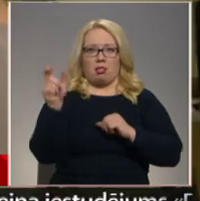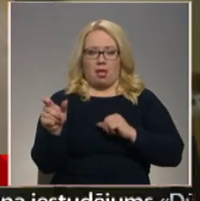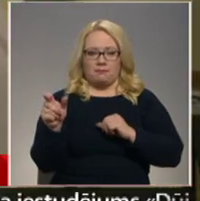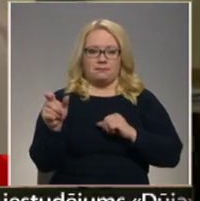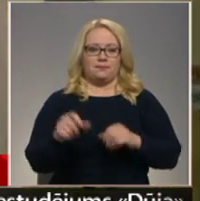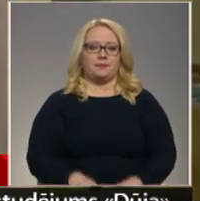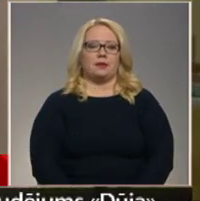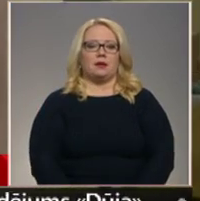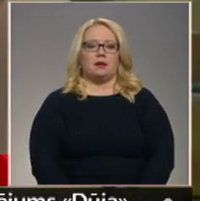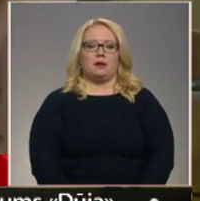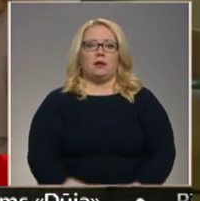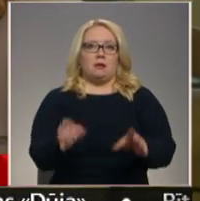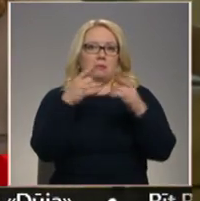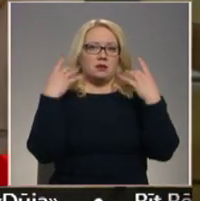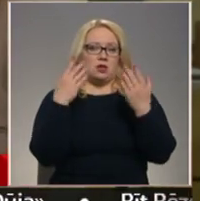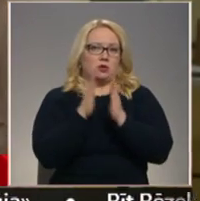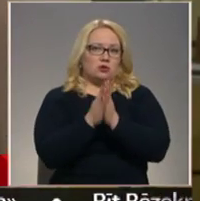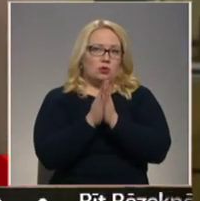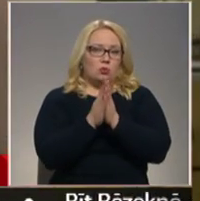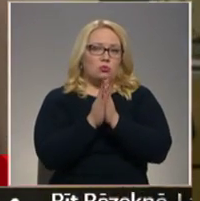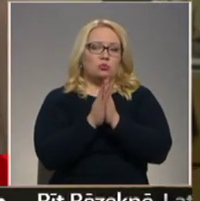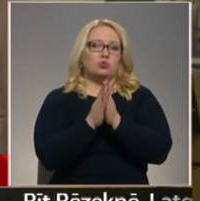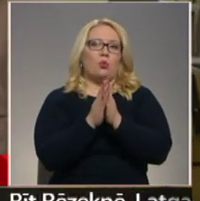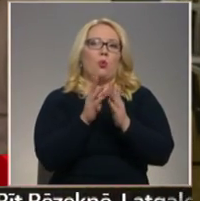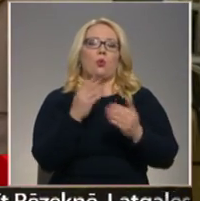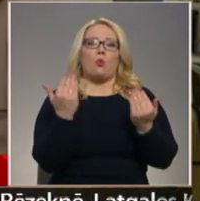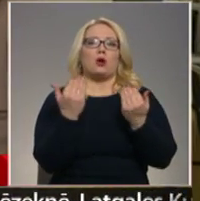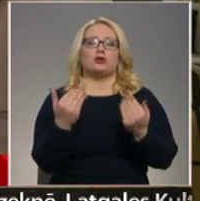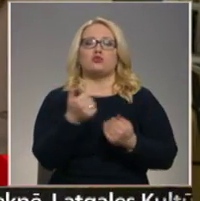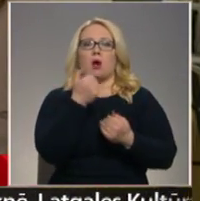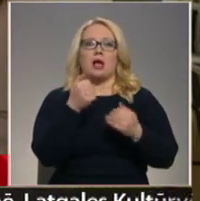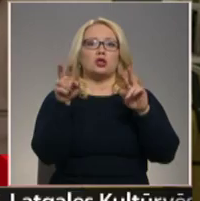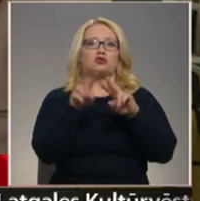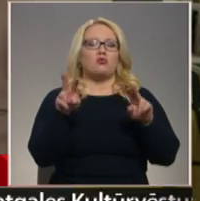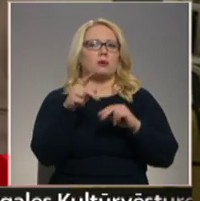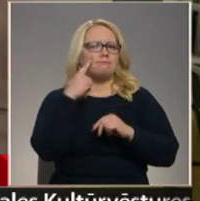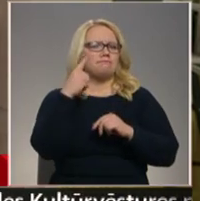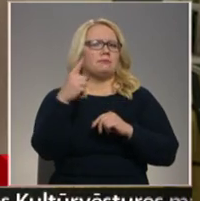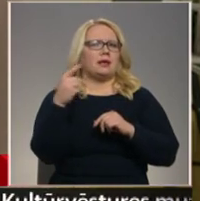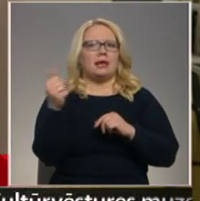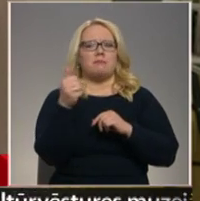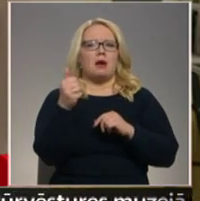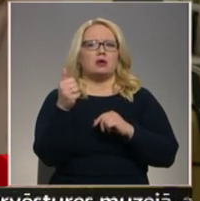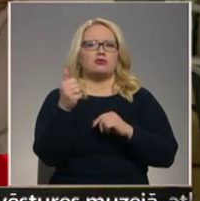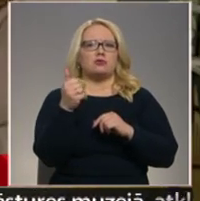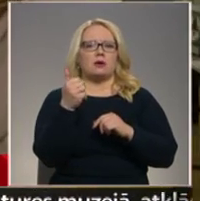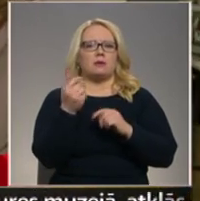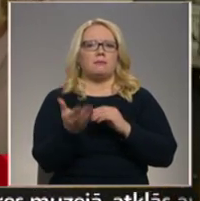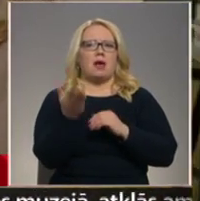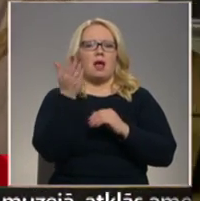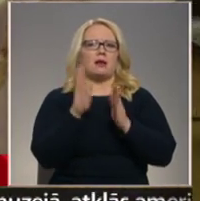Kristiāna! Stāstu lūdzu, ko šogad žūri ievēroja kā tādu, kas īpaši izceļas grāmatu vidū?